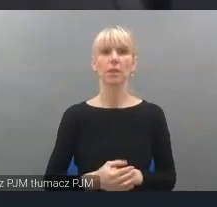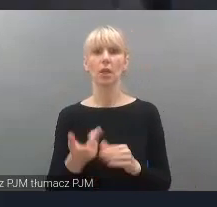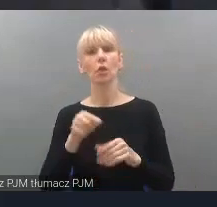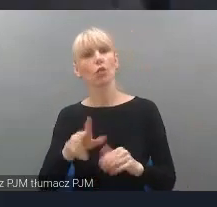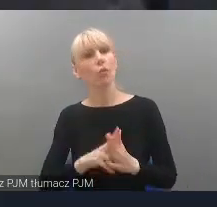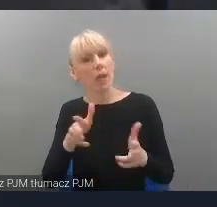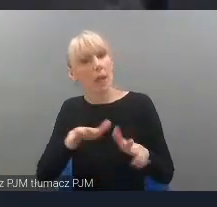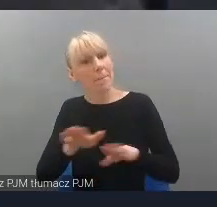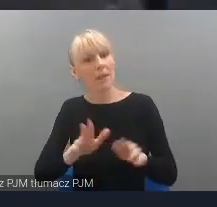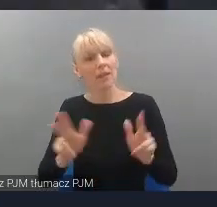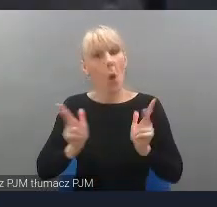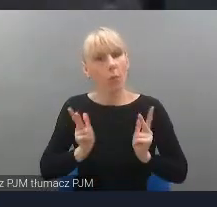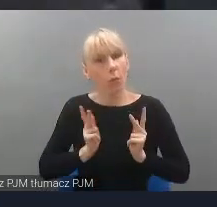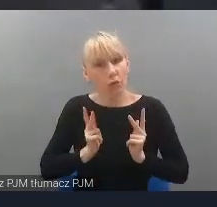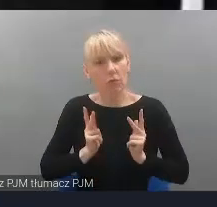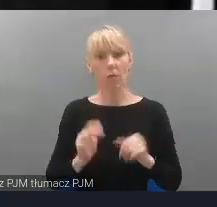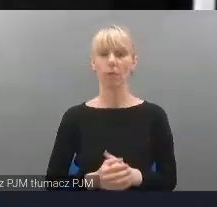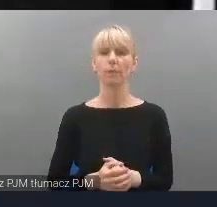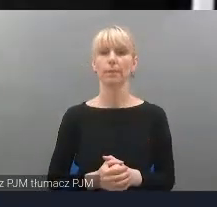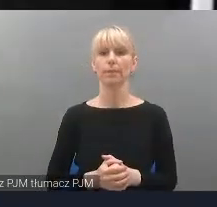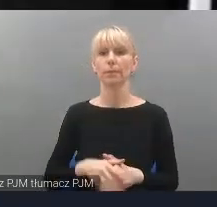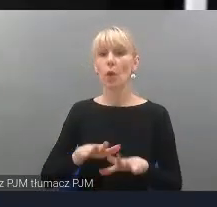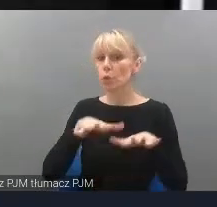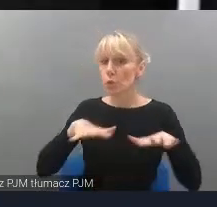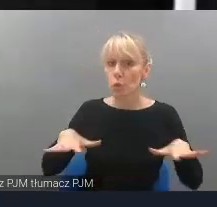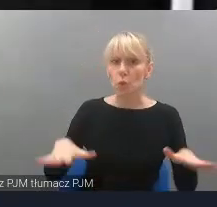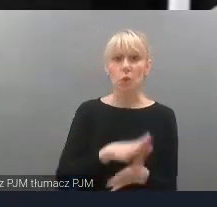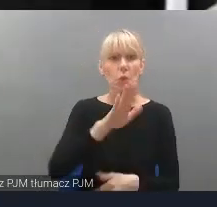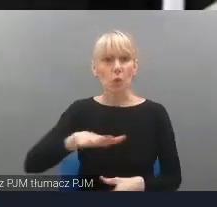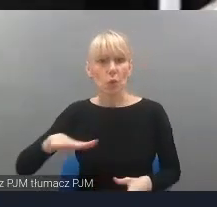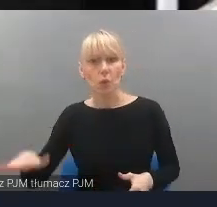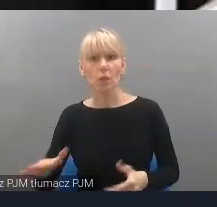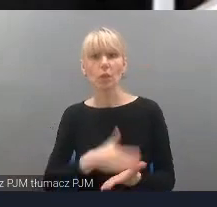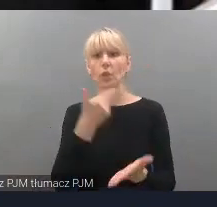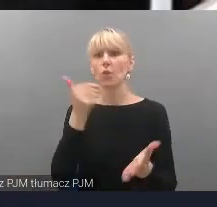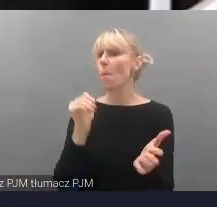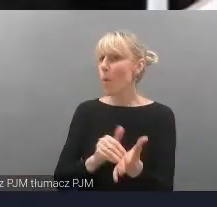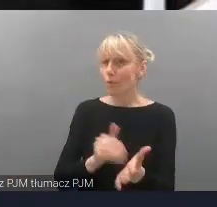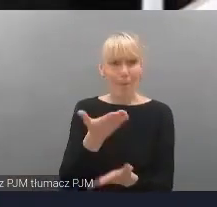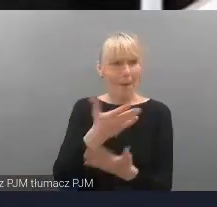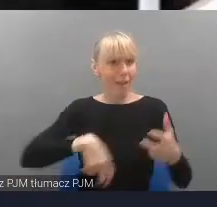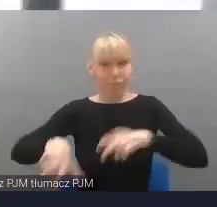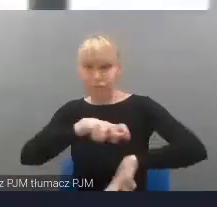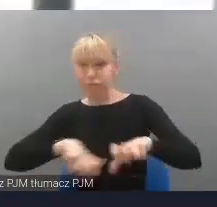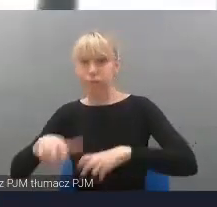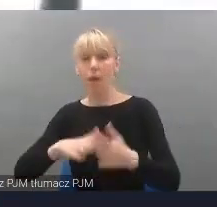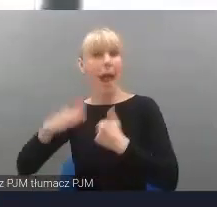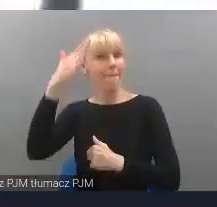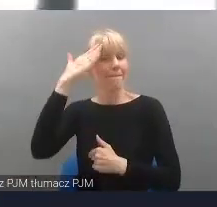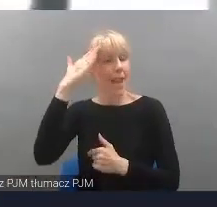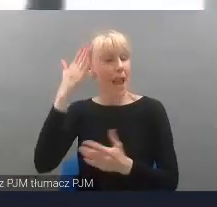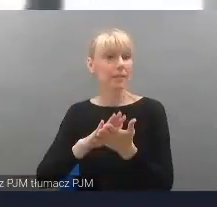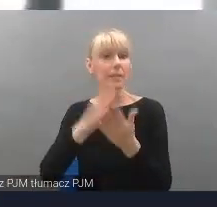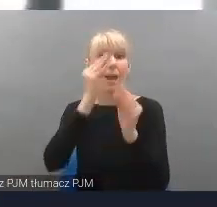odpoczynkowe. Proszę zauważyć, mnóstwo dzieciaków, wiadomo, że dzieci potrzebują ruchu, dlatego wiedzę przekazujemy im